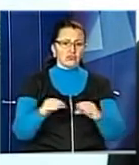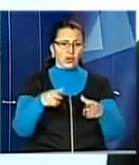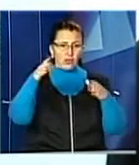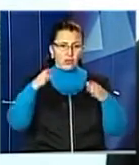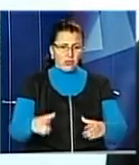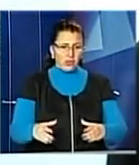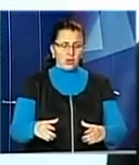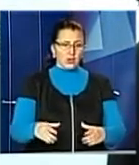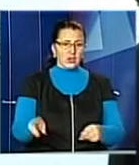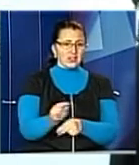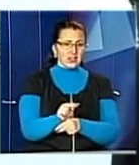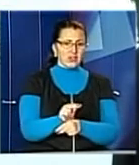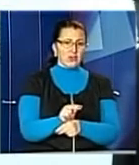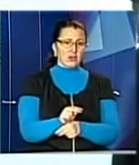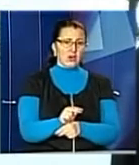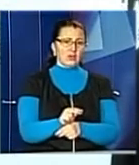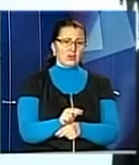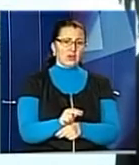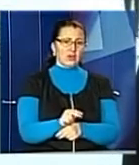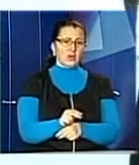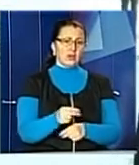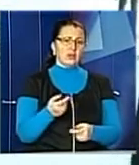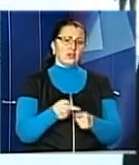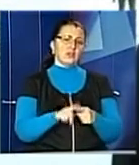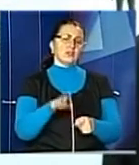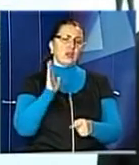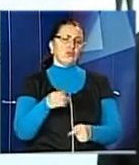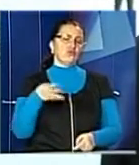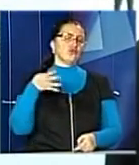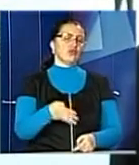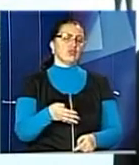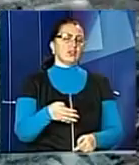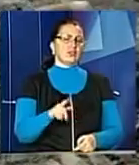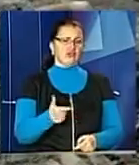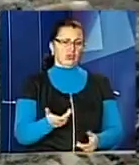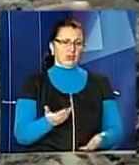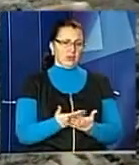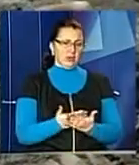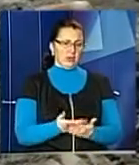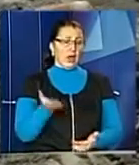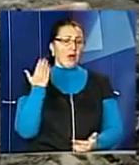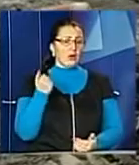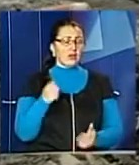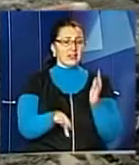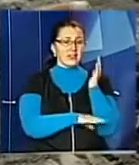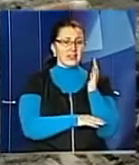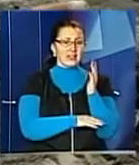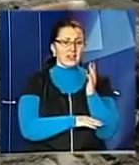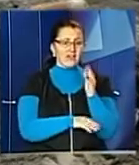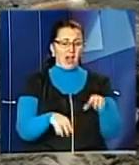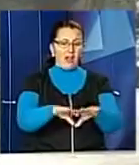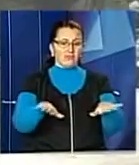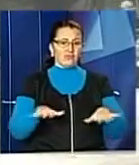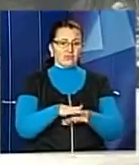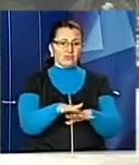відремонтувати, так з обоєю буде коштувати чотири тисячі гривень приблизно. Коли ж дерев'яні конструкції замінять знову на